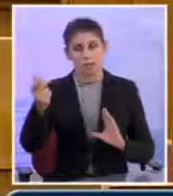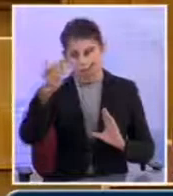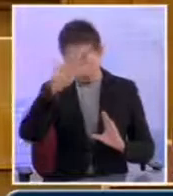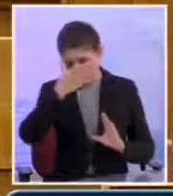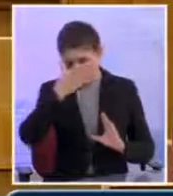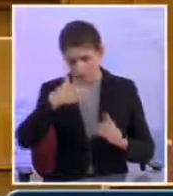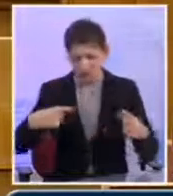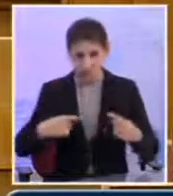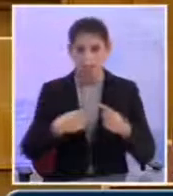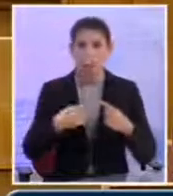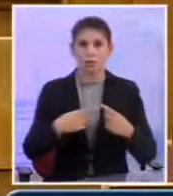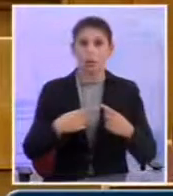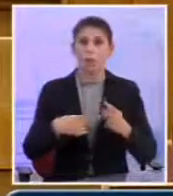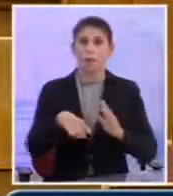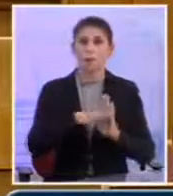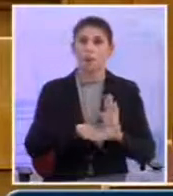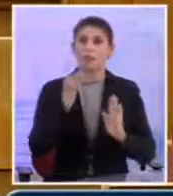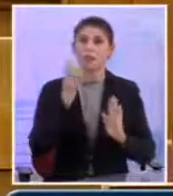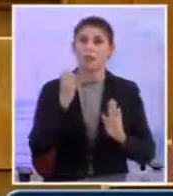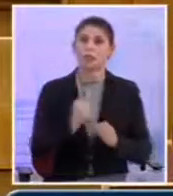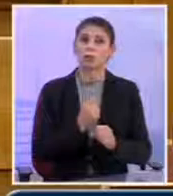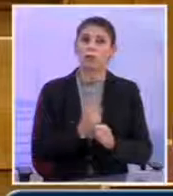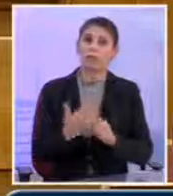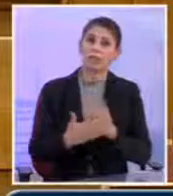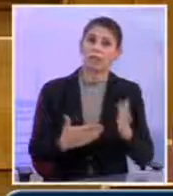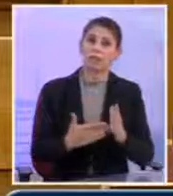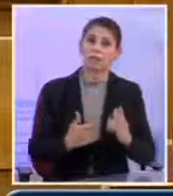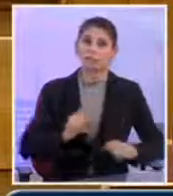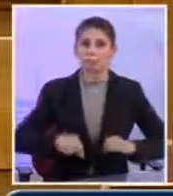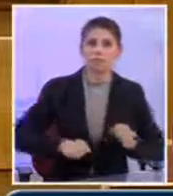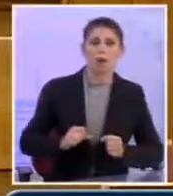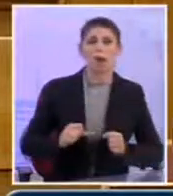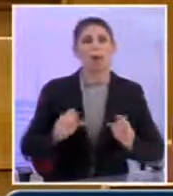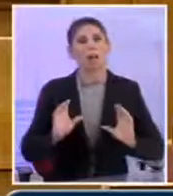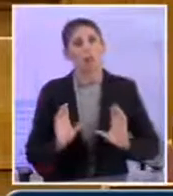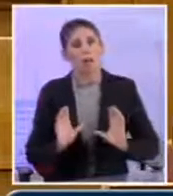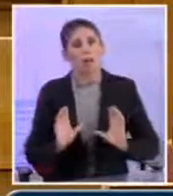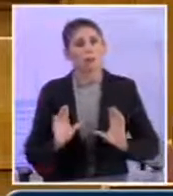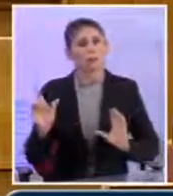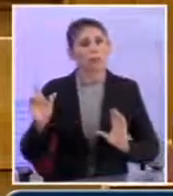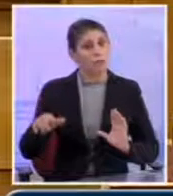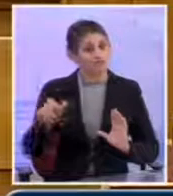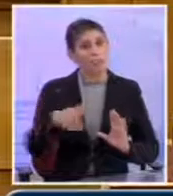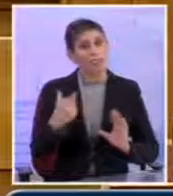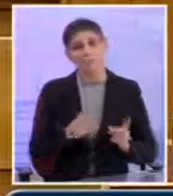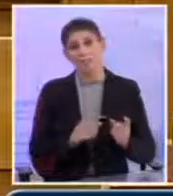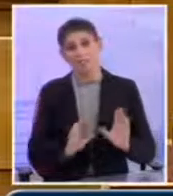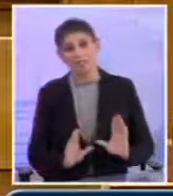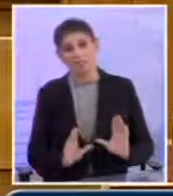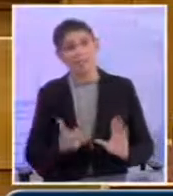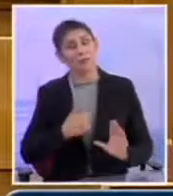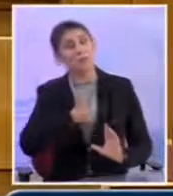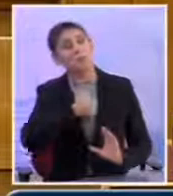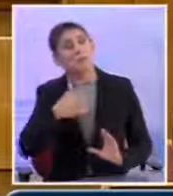Με όρους κληρής δουλειάς και αριστερής εγρήγορσης Άλλωστε ο καθής και τα όπλα του Και εμείς τα